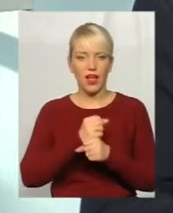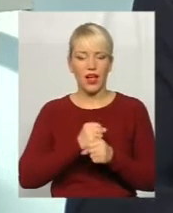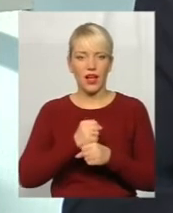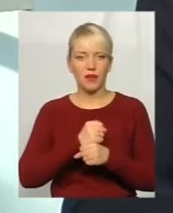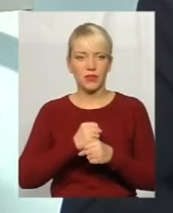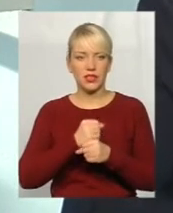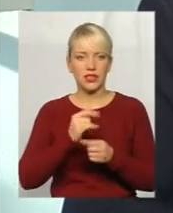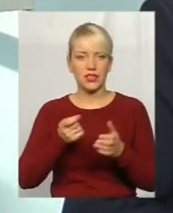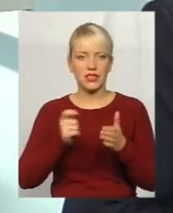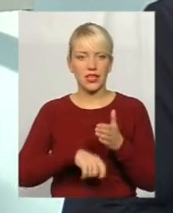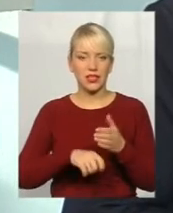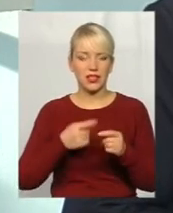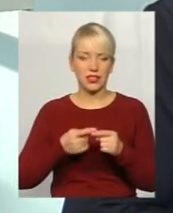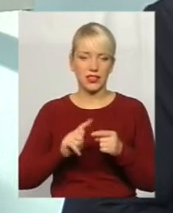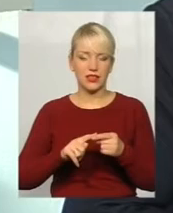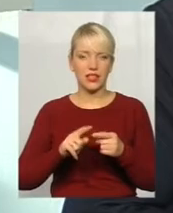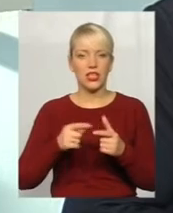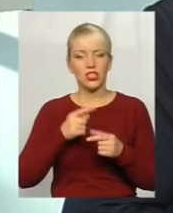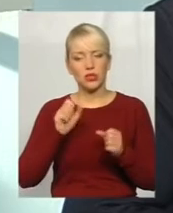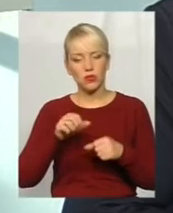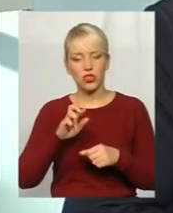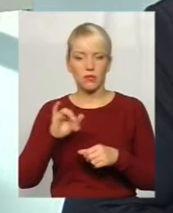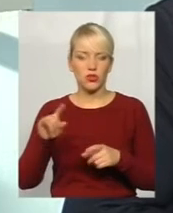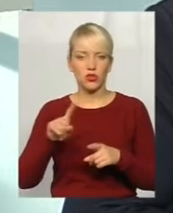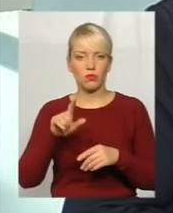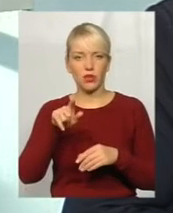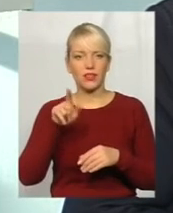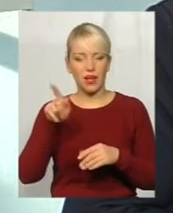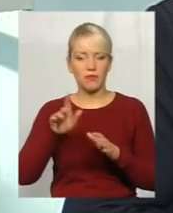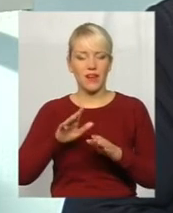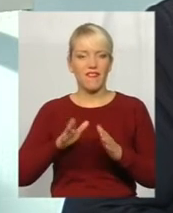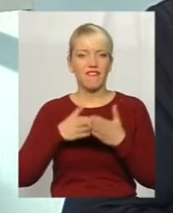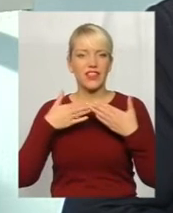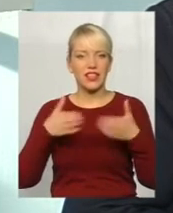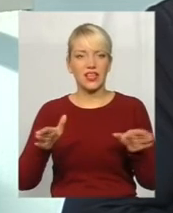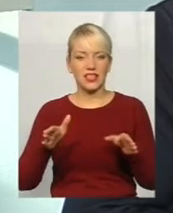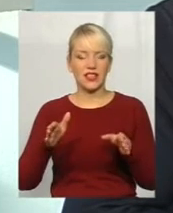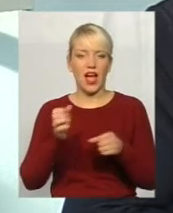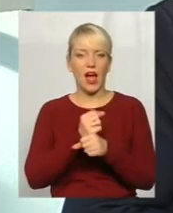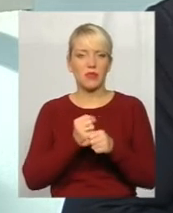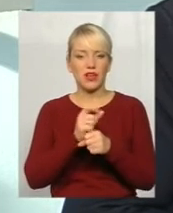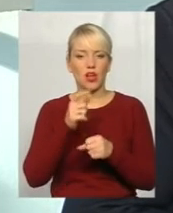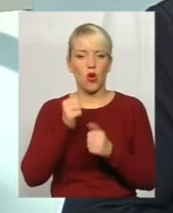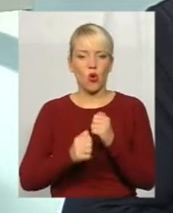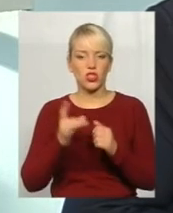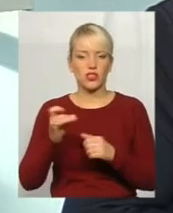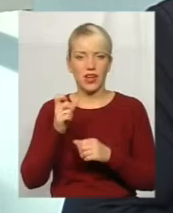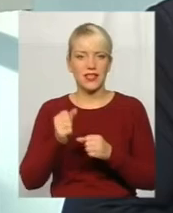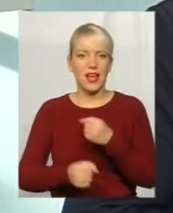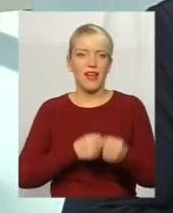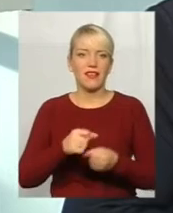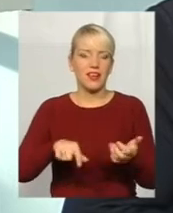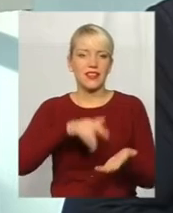закрили її. Чи можна, щоб була відкрита автека, так, хоча зараз діхати, а в городу з